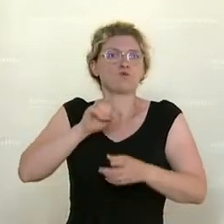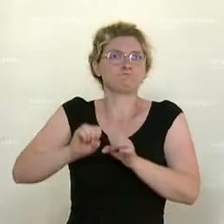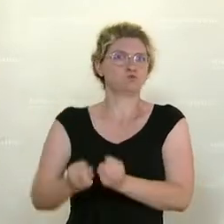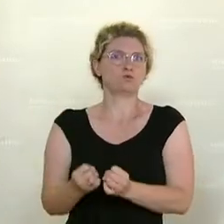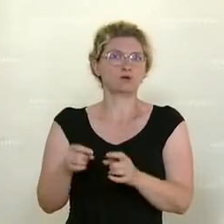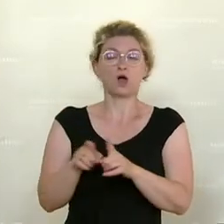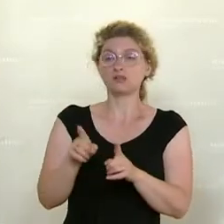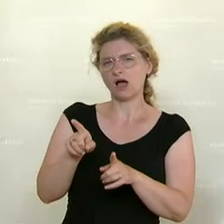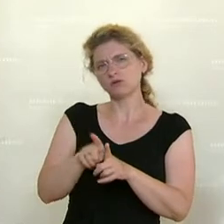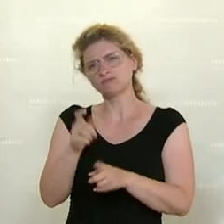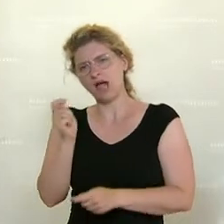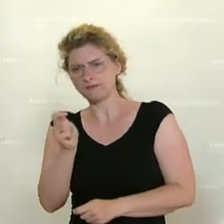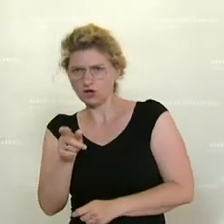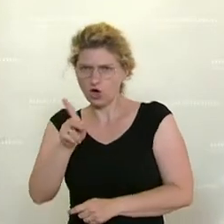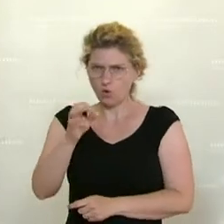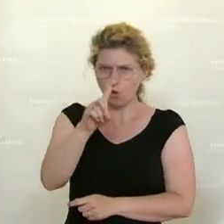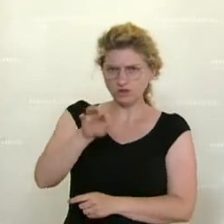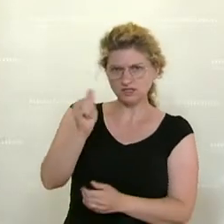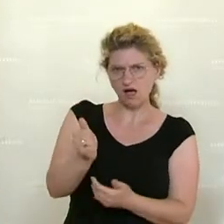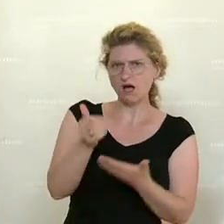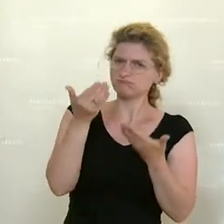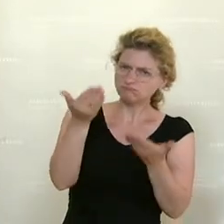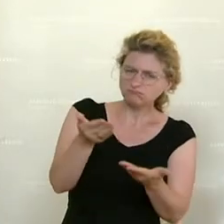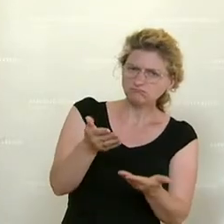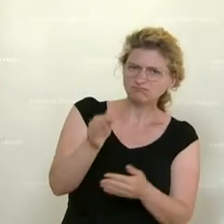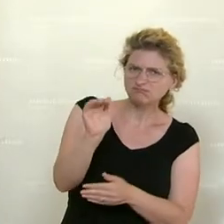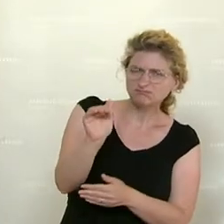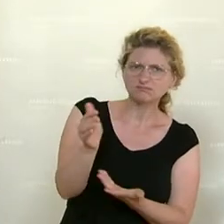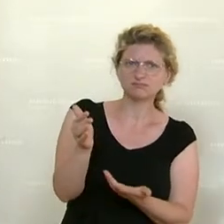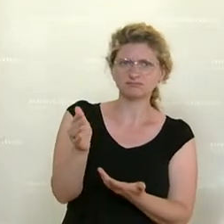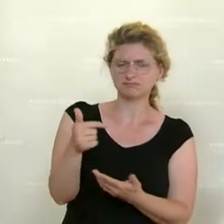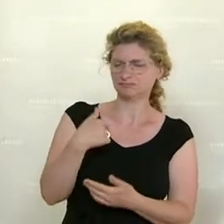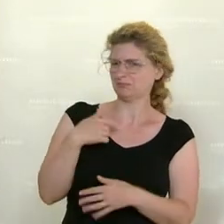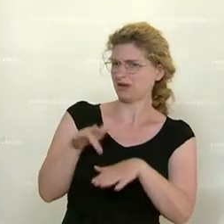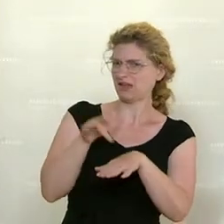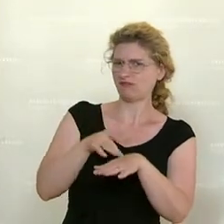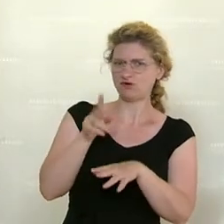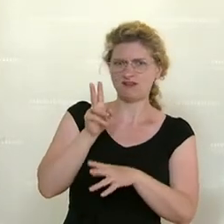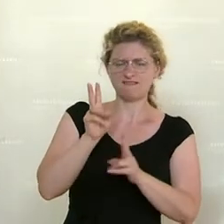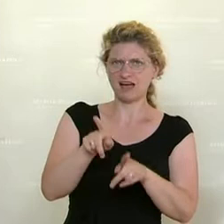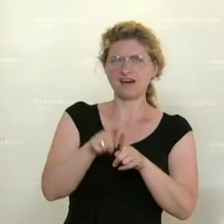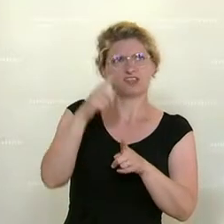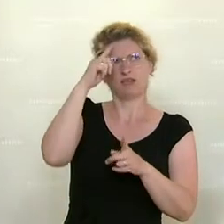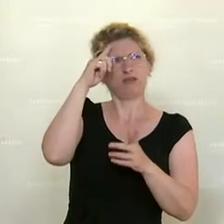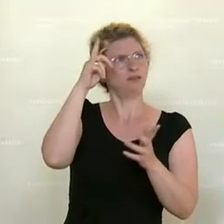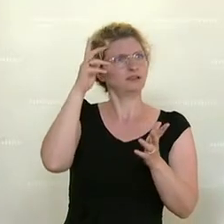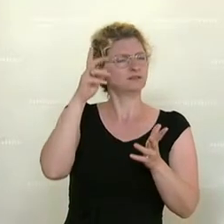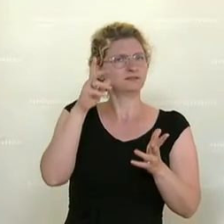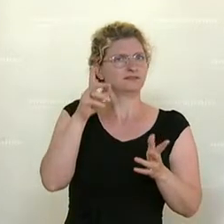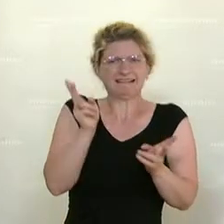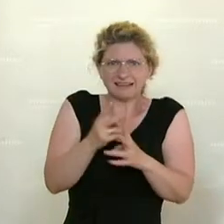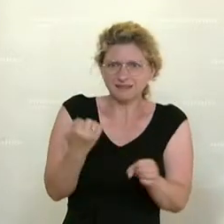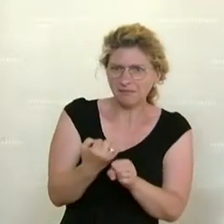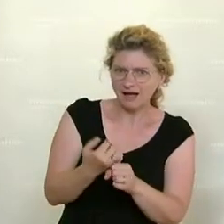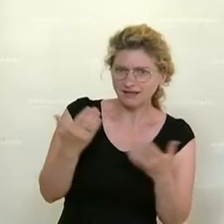Kozer, ich sage dir was, mein Komfort ist jetzt wirklich von den guten Geistern verlassen, weil sowas kann man einfach nicht machen.